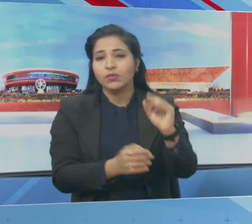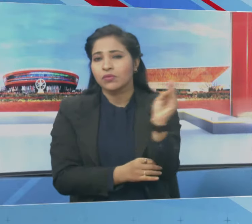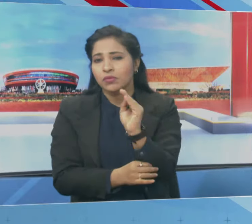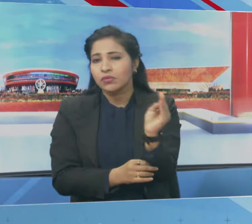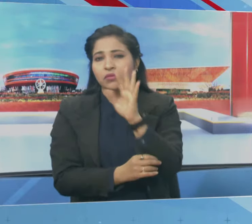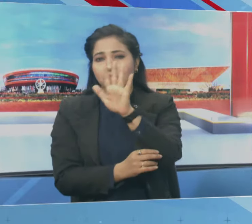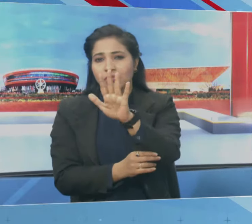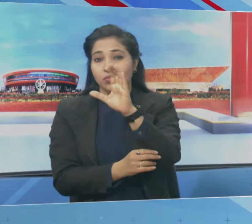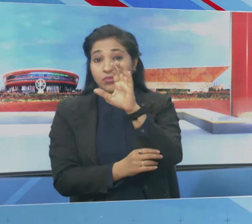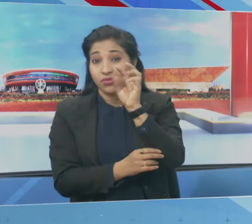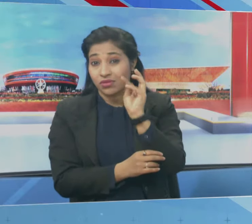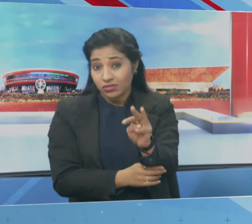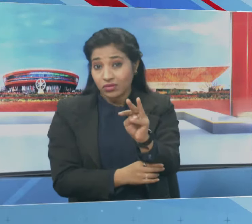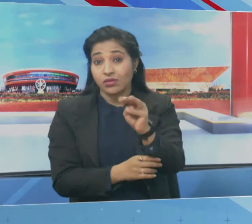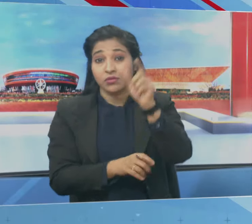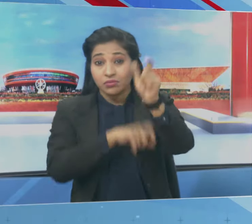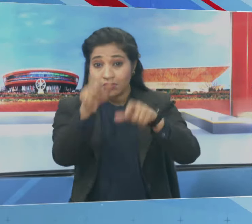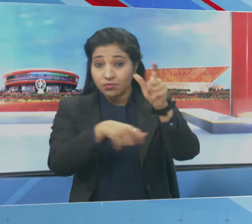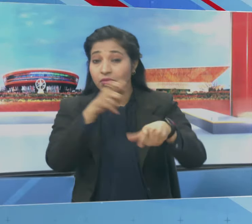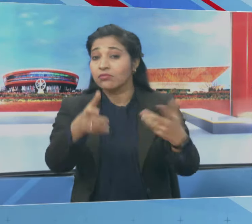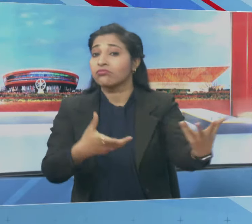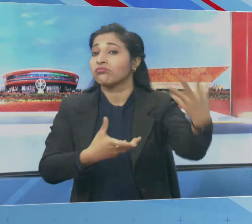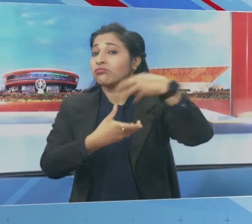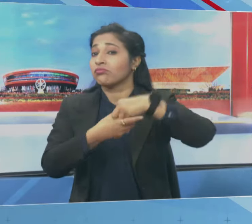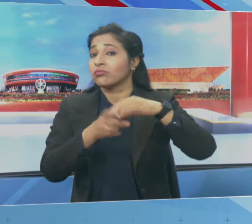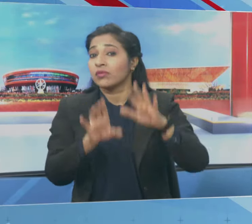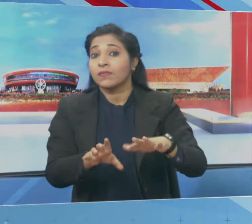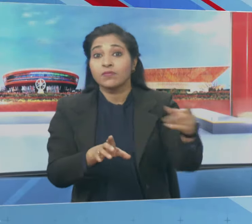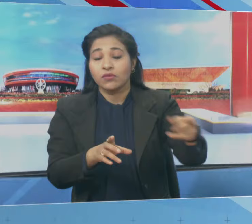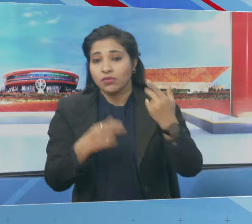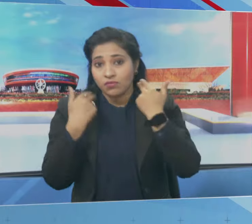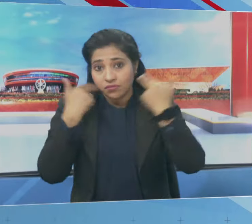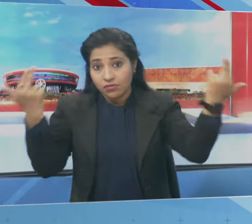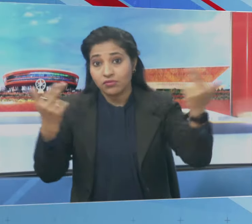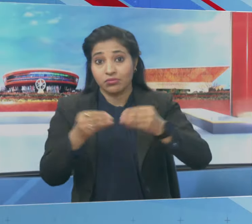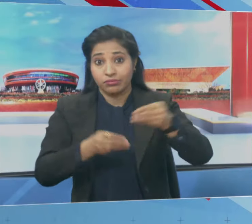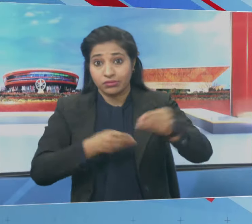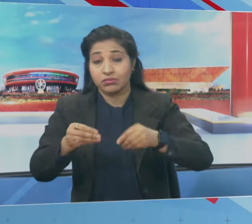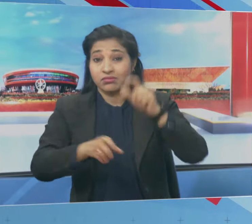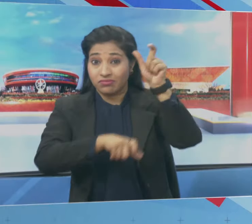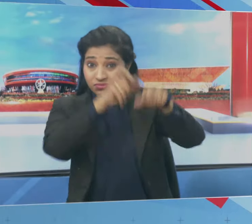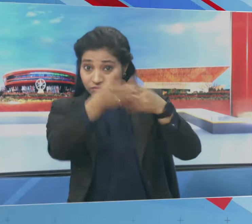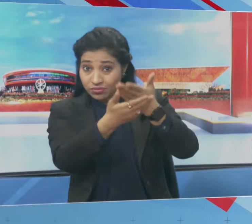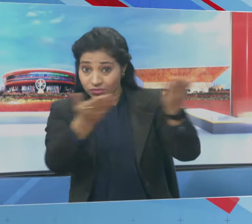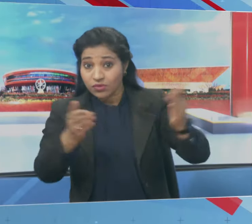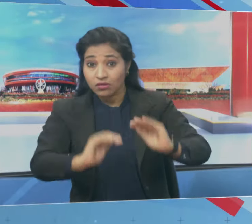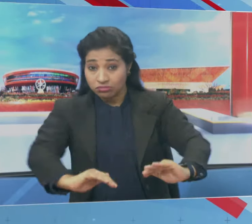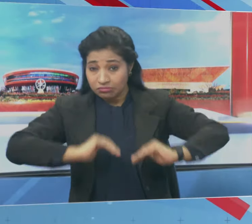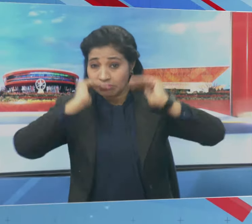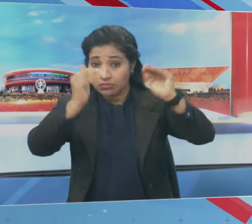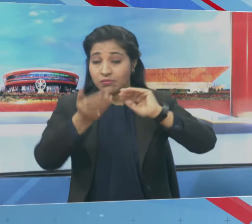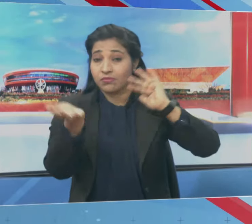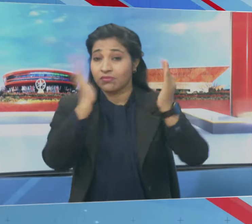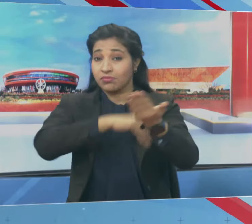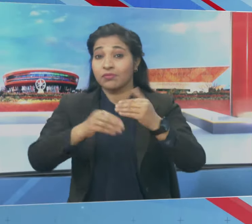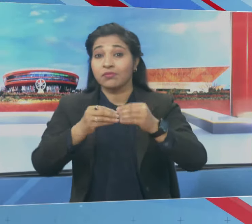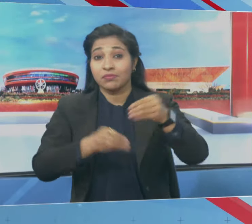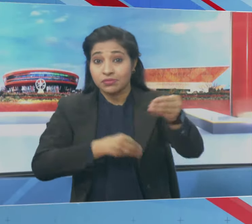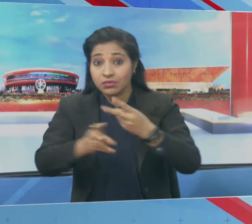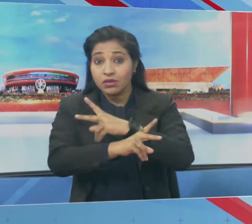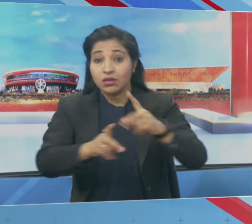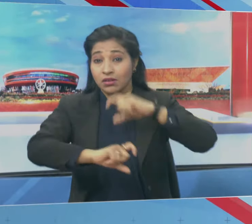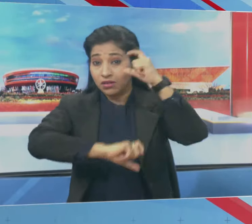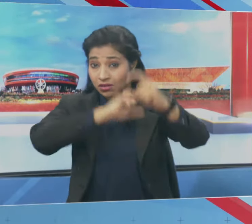लगभग 5,000 प्रतिभागी भाग लेंगे जिन में प्रसिद उद्योगपती, शीर्ष, वैश्विक और भारते कम्पनियों के प्रतिने थी,